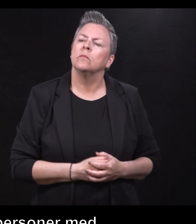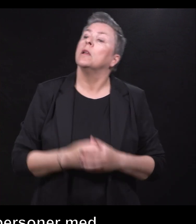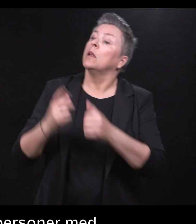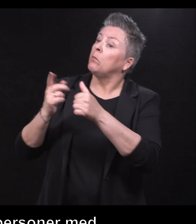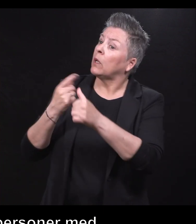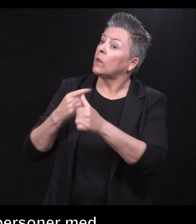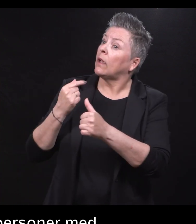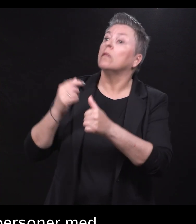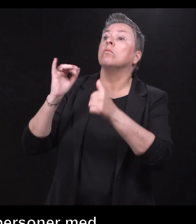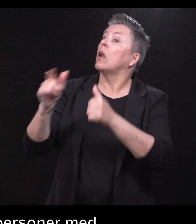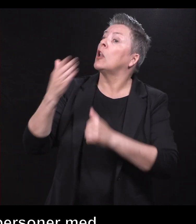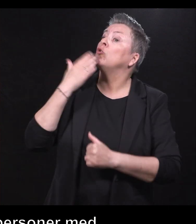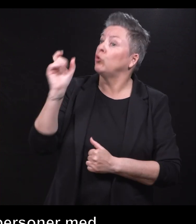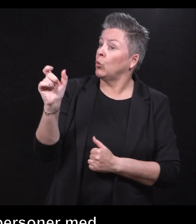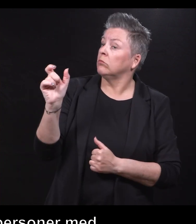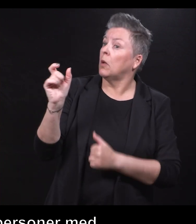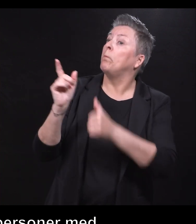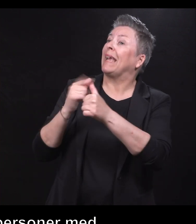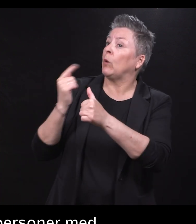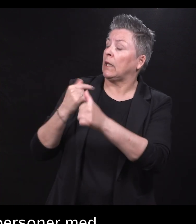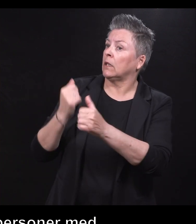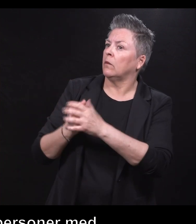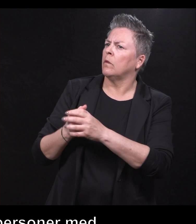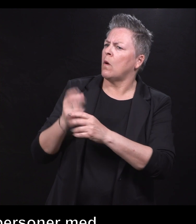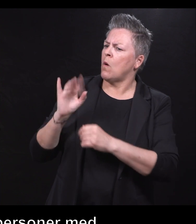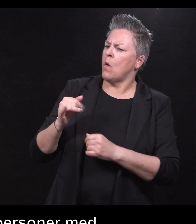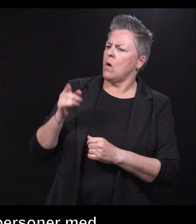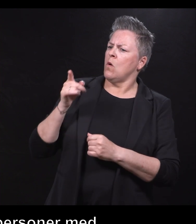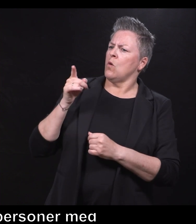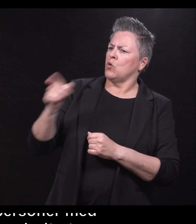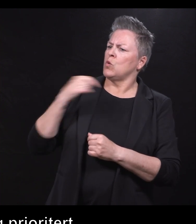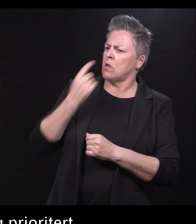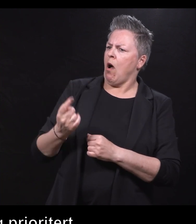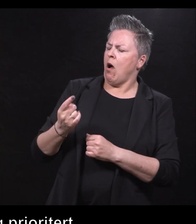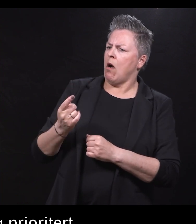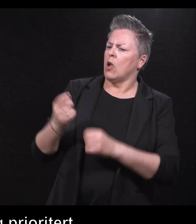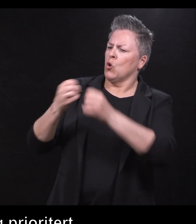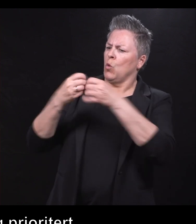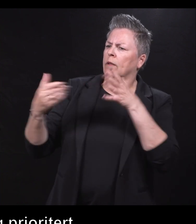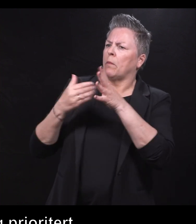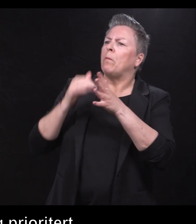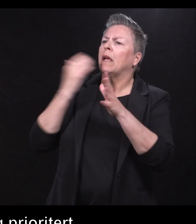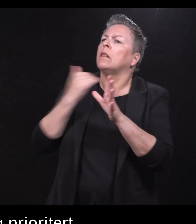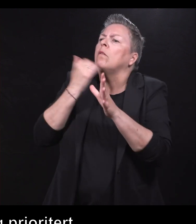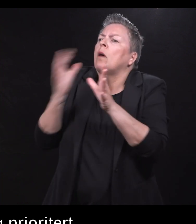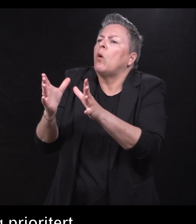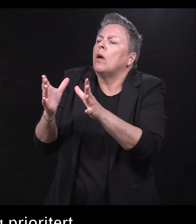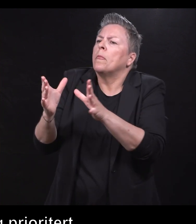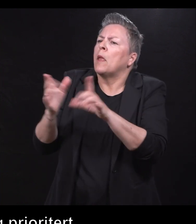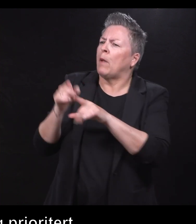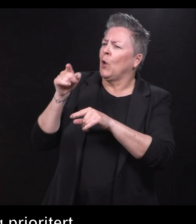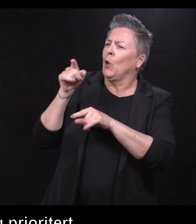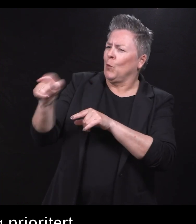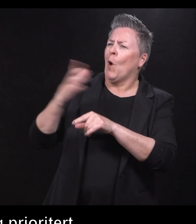jeg også er et godt ord. så kommer jo blant annet du inn i, du sier at utviklingshemming blir tatt vare på, men du kommer jo inn i en rolle hvor det er du som tar vare på